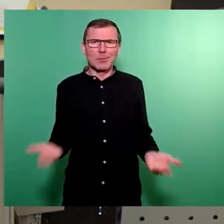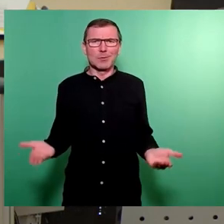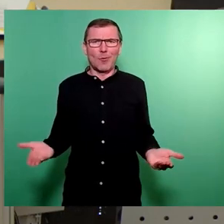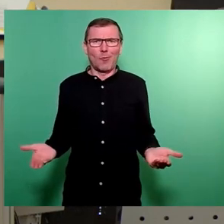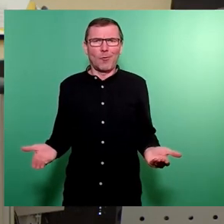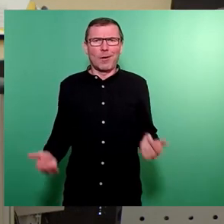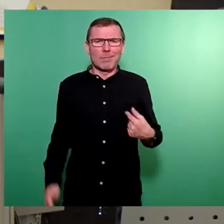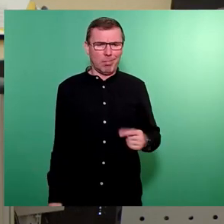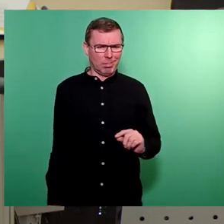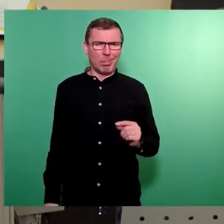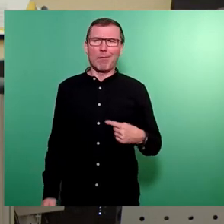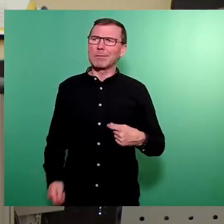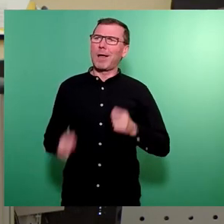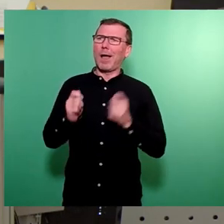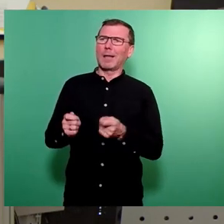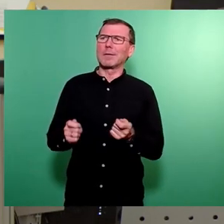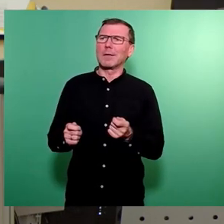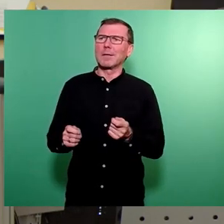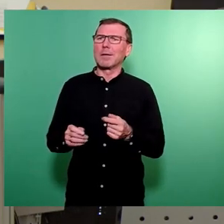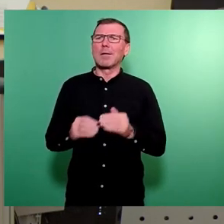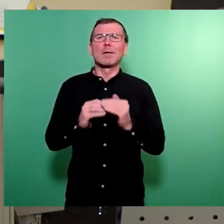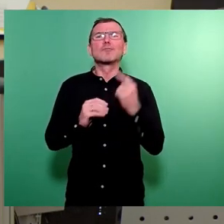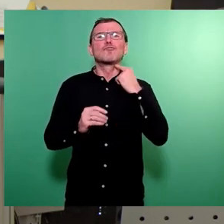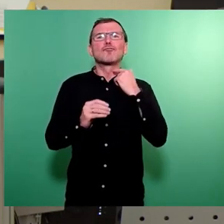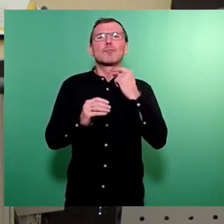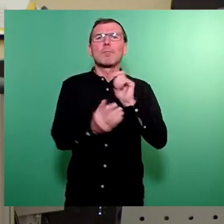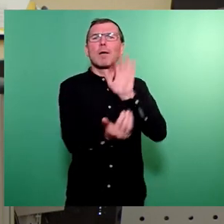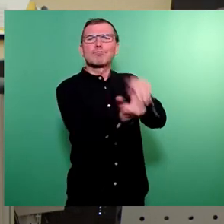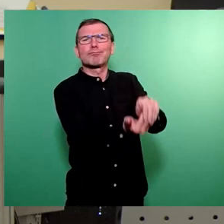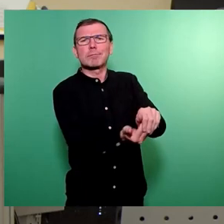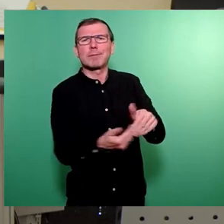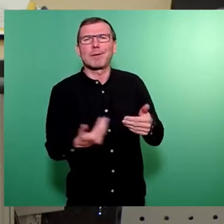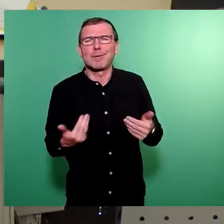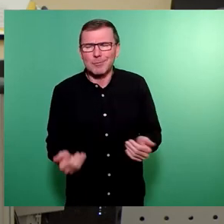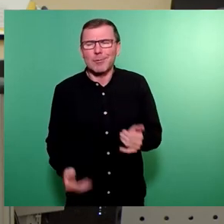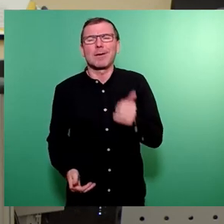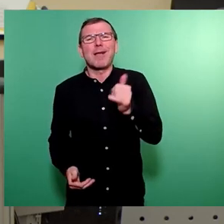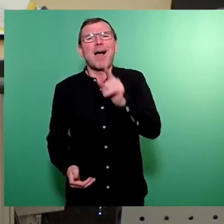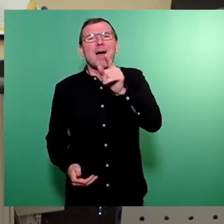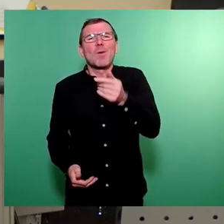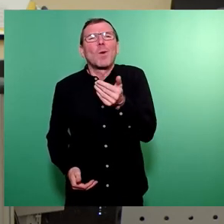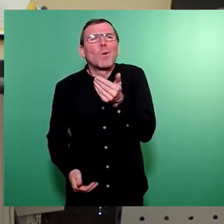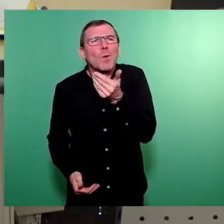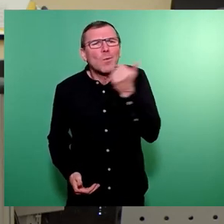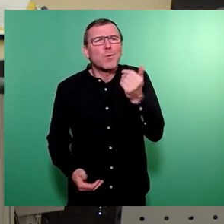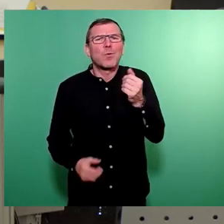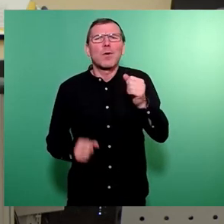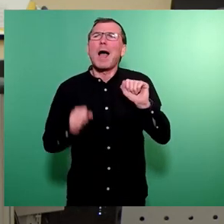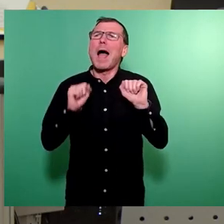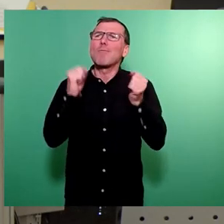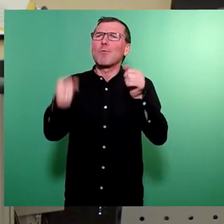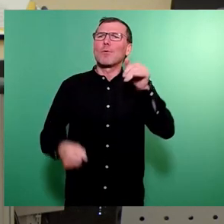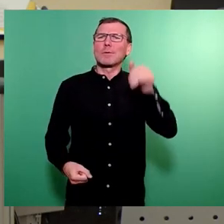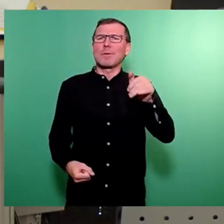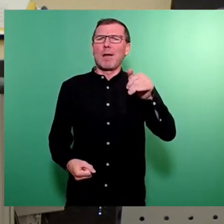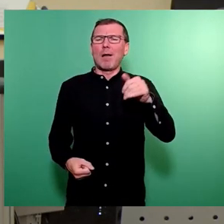Anträge möglicherweise auch überstimmt hätten, ist ja ganz klar. Aber dass man nicht mal den Versuch unternimmt, sondern uns